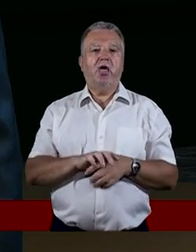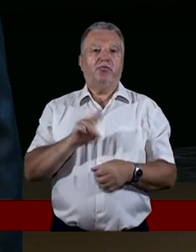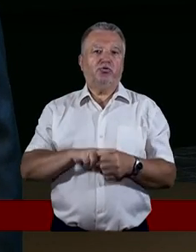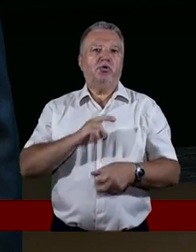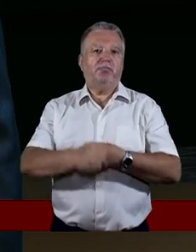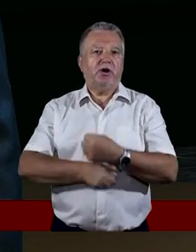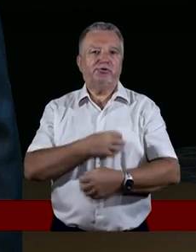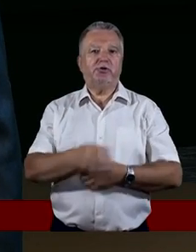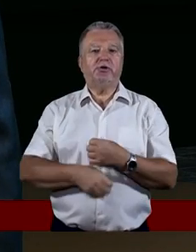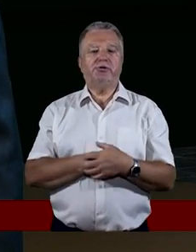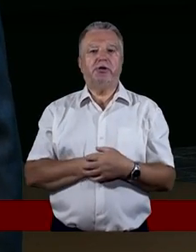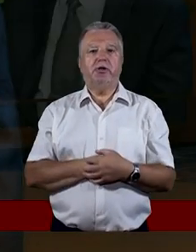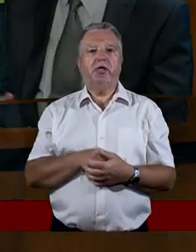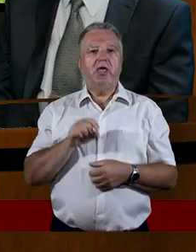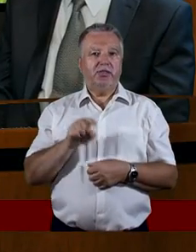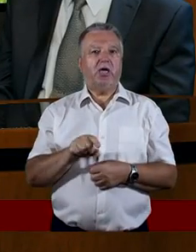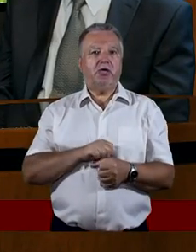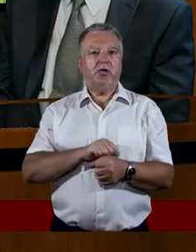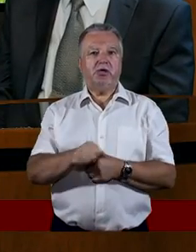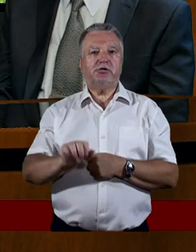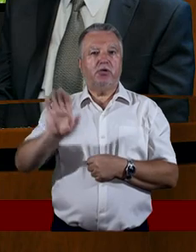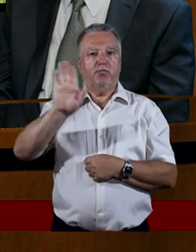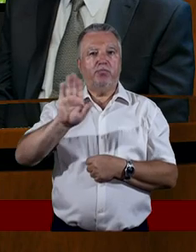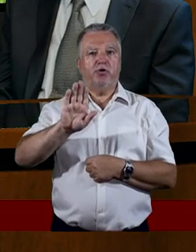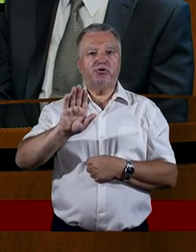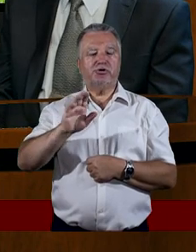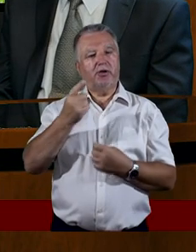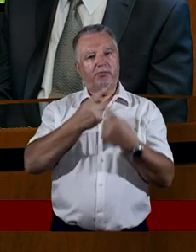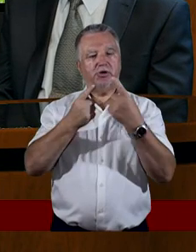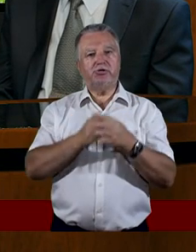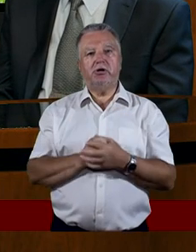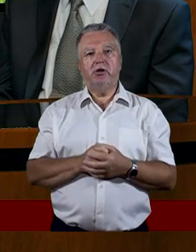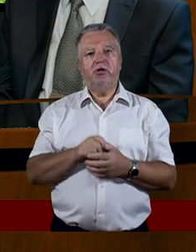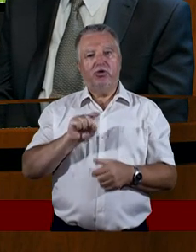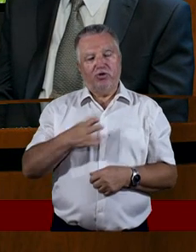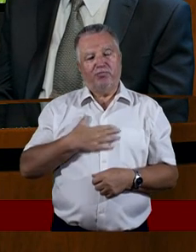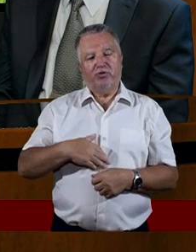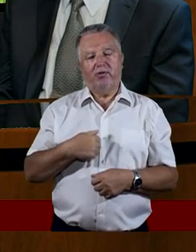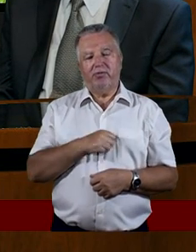pracujecie. Taki jest Boży zamysł i to mi się bardzo podoba.